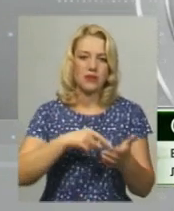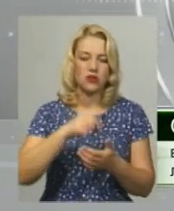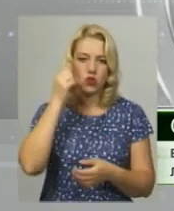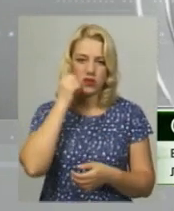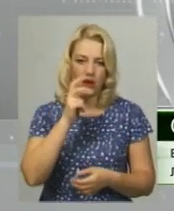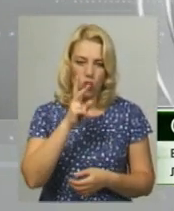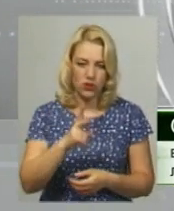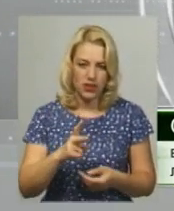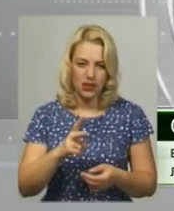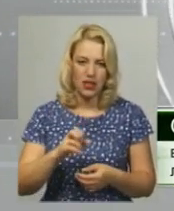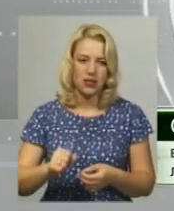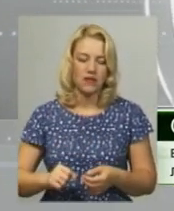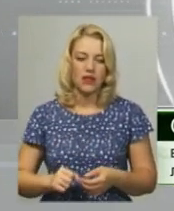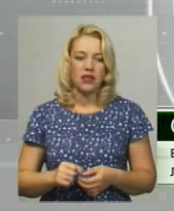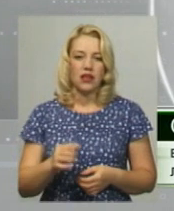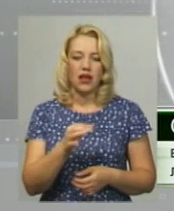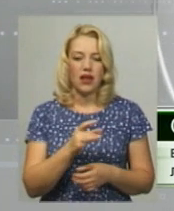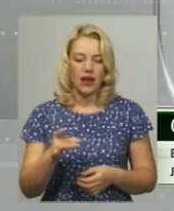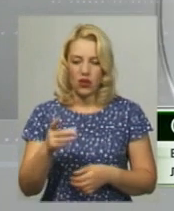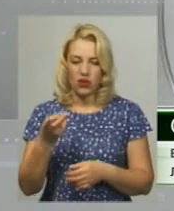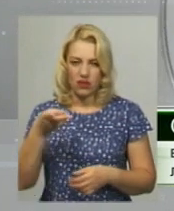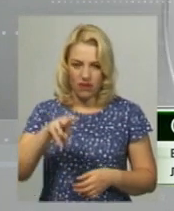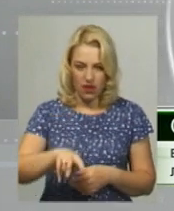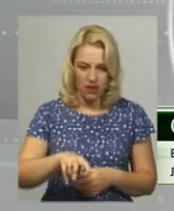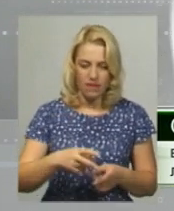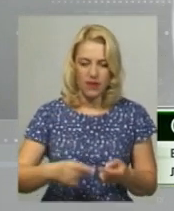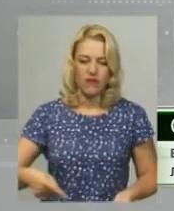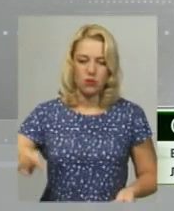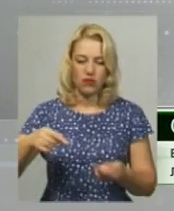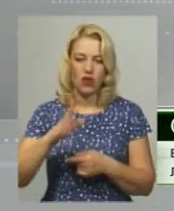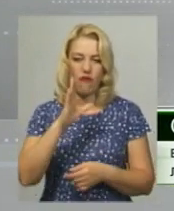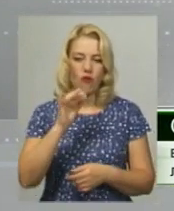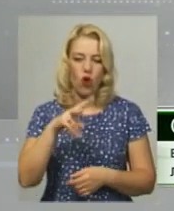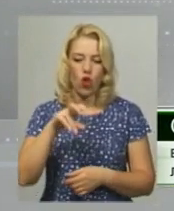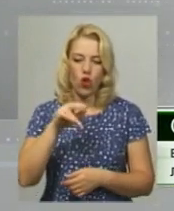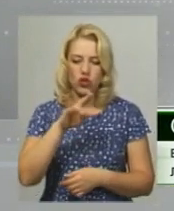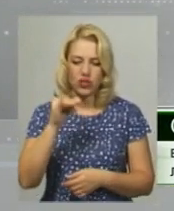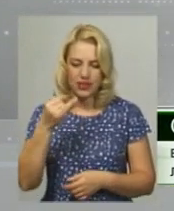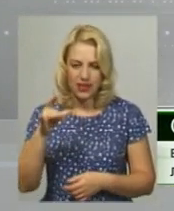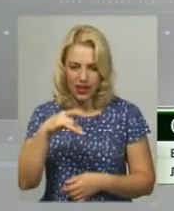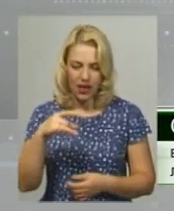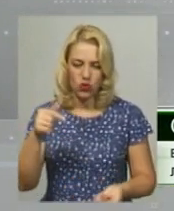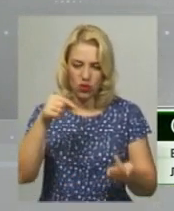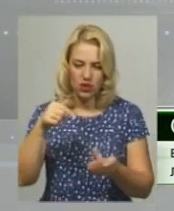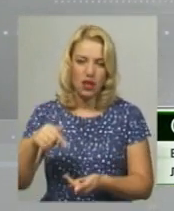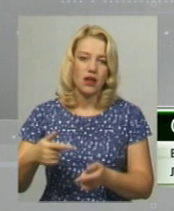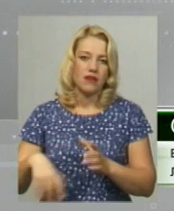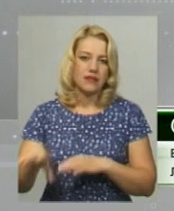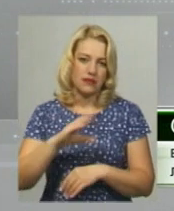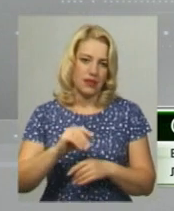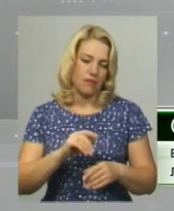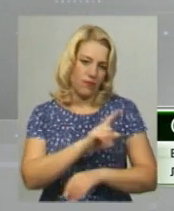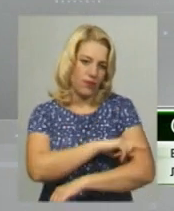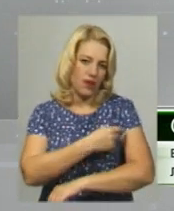Константинів. В Старих Константинівському районі два пляжі відповідають санітарним вимогам. Тобто вода придатна